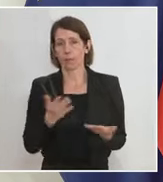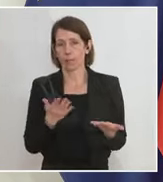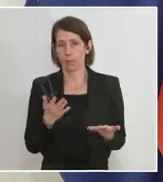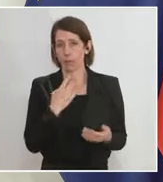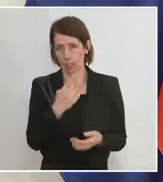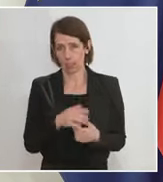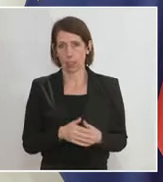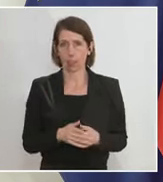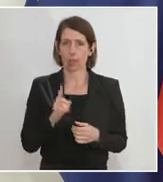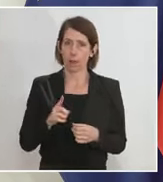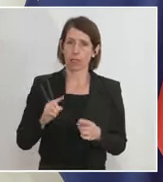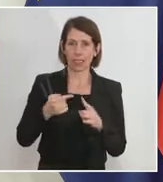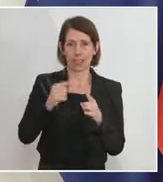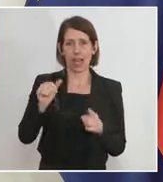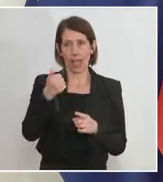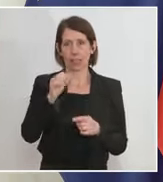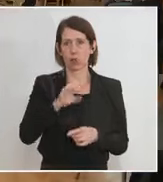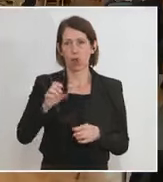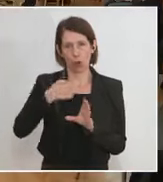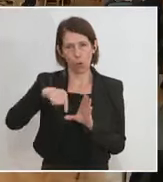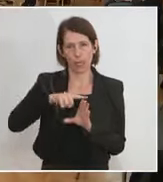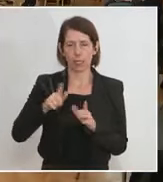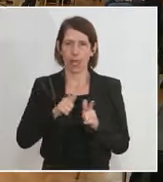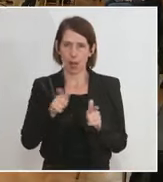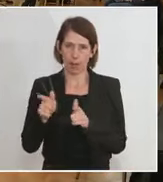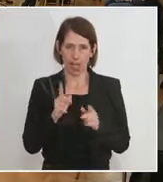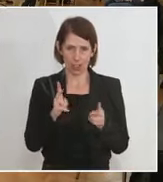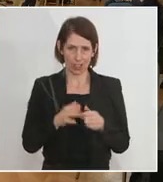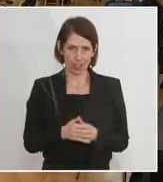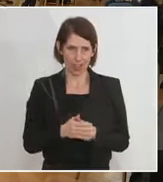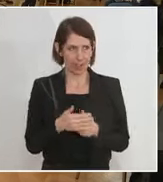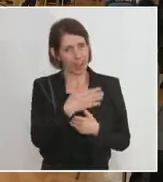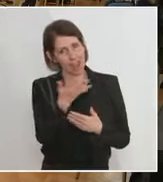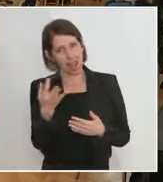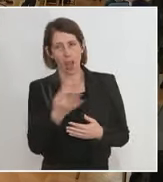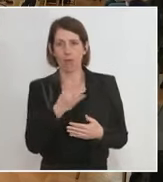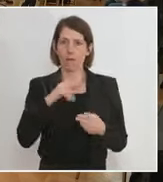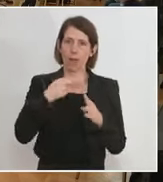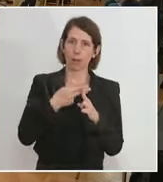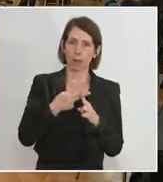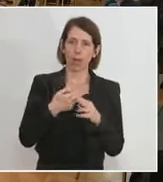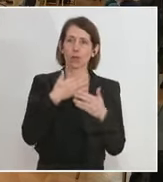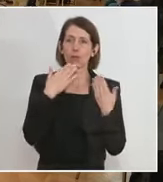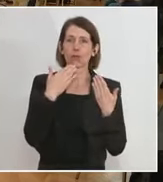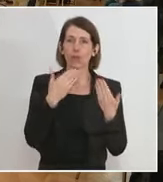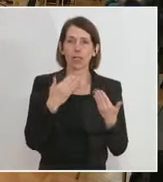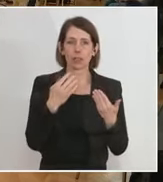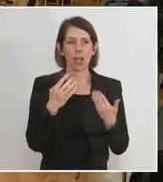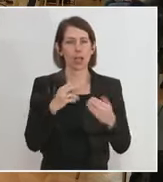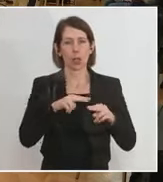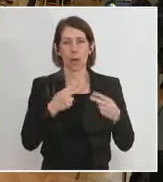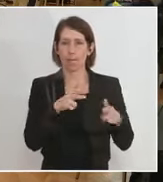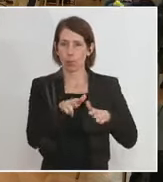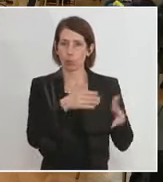innereuropäische Mobilität wiederherzustellen. Damit sind alle Fragen beantwortet, wie es ausschaut. Vielen Dank den Vertretern der